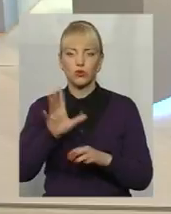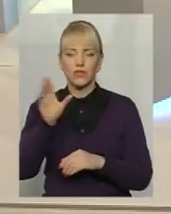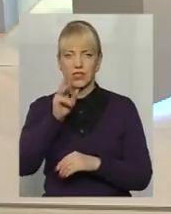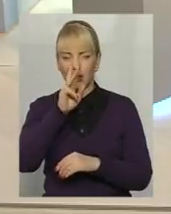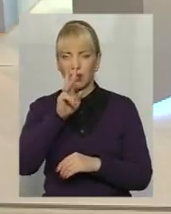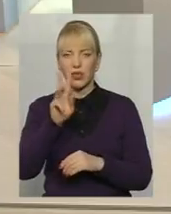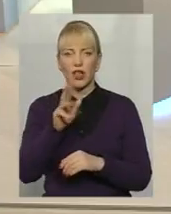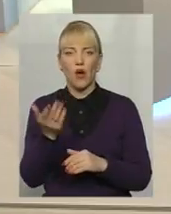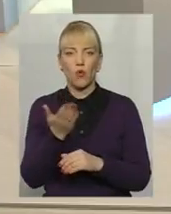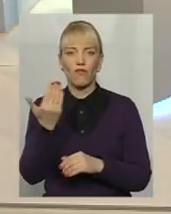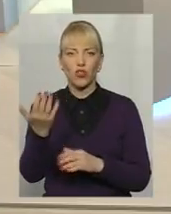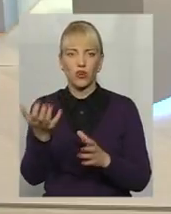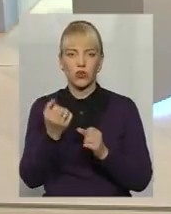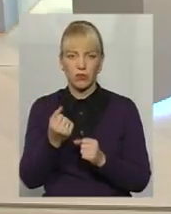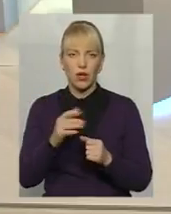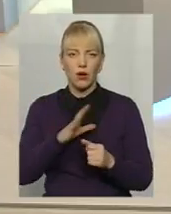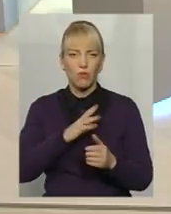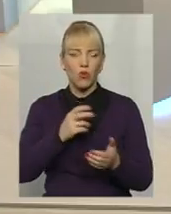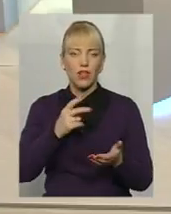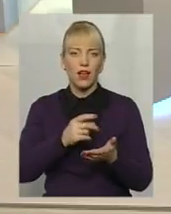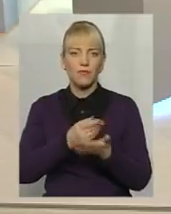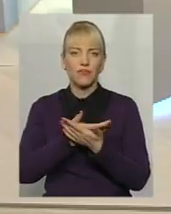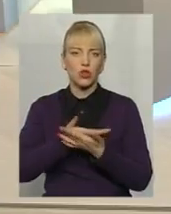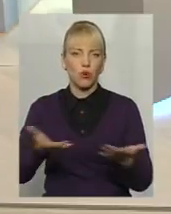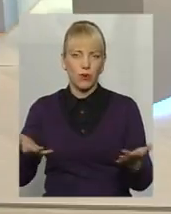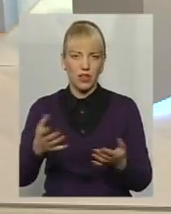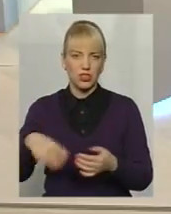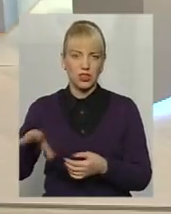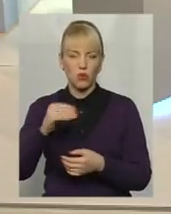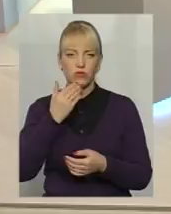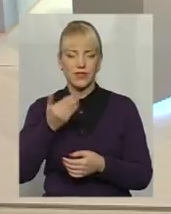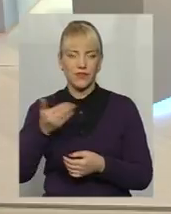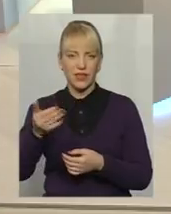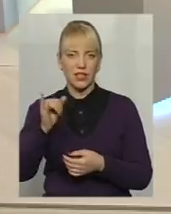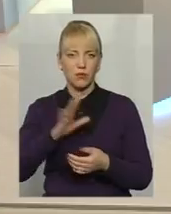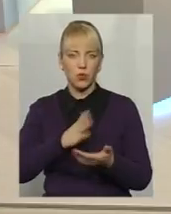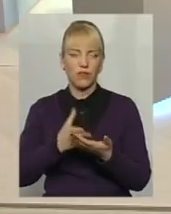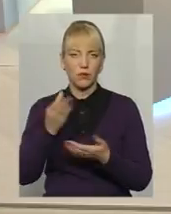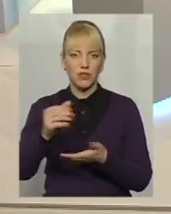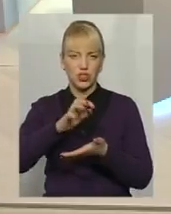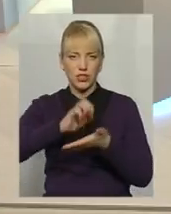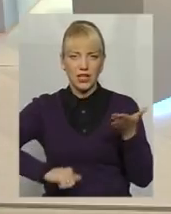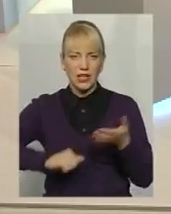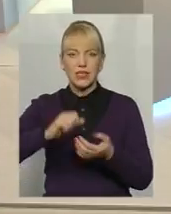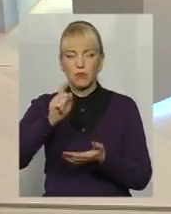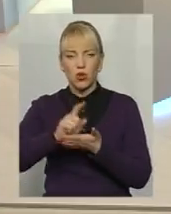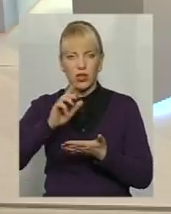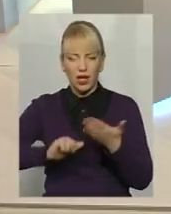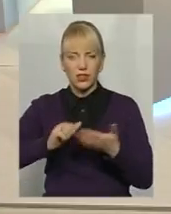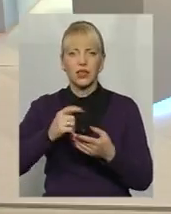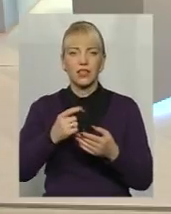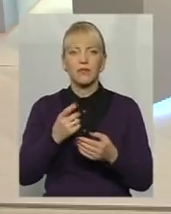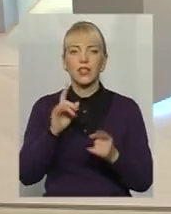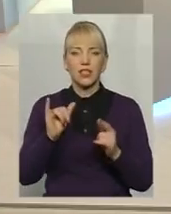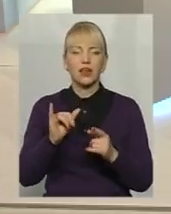плата, яку вони отримують, була відображена у звітах і з неї сплачені податки. Внаслідок цього бюджети